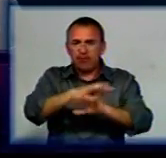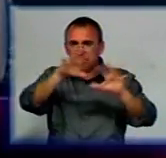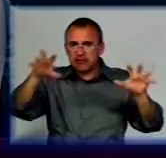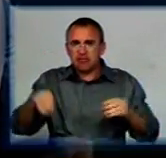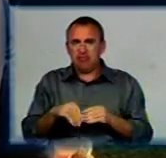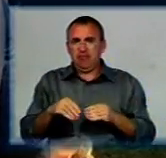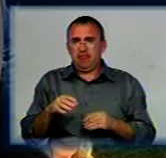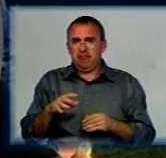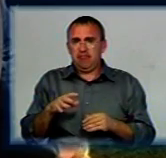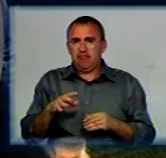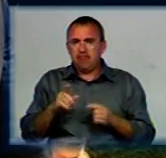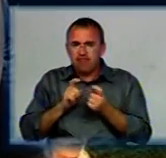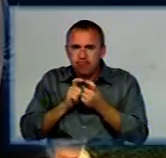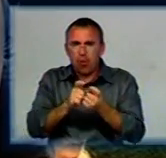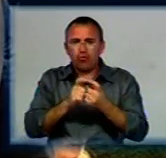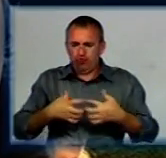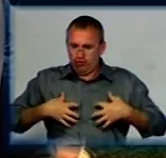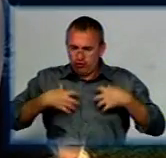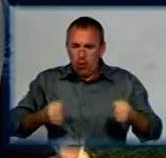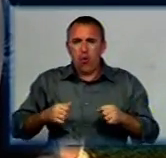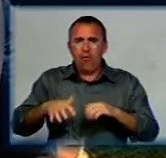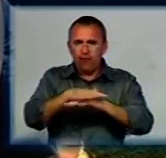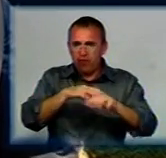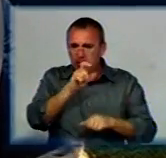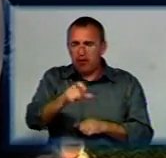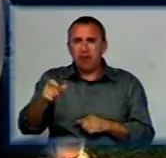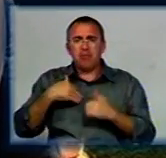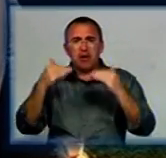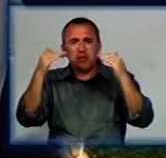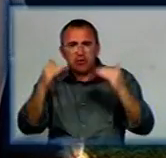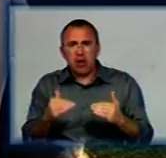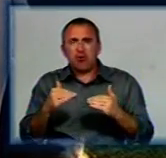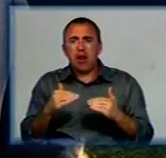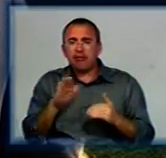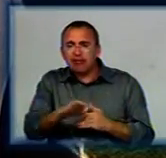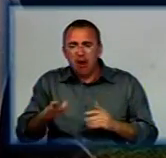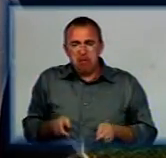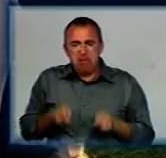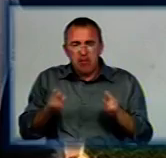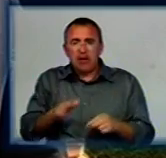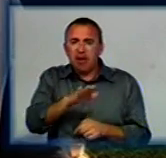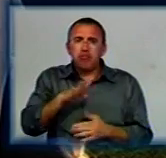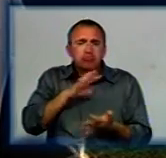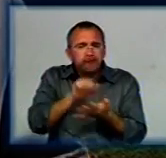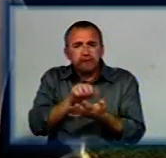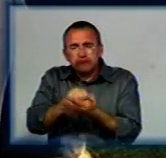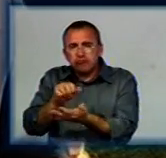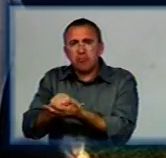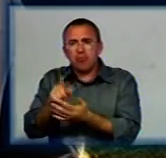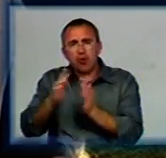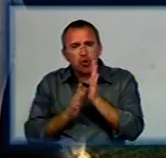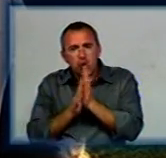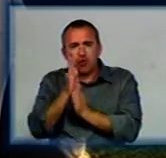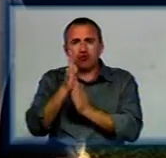ми боролись за здоров'я нації. Щоб ми знижали дитячу приступну, щоб наші діти були заняті. Щоб вони росли